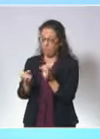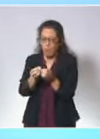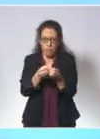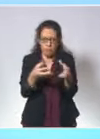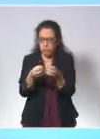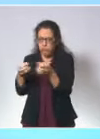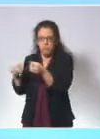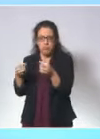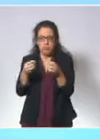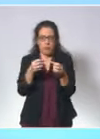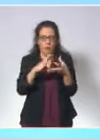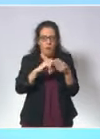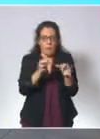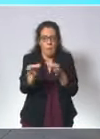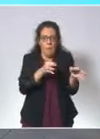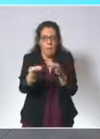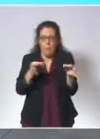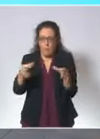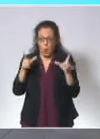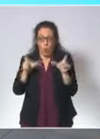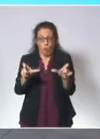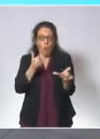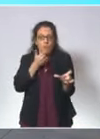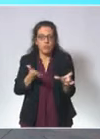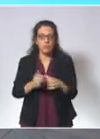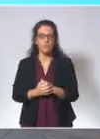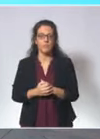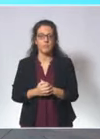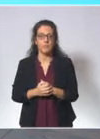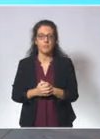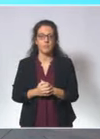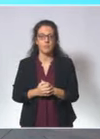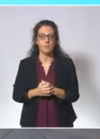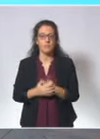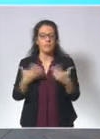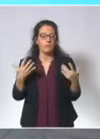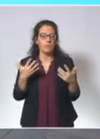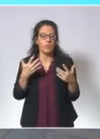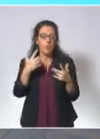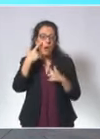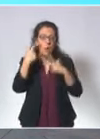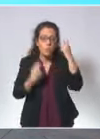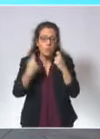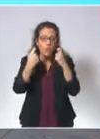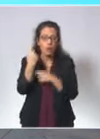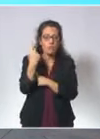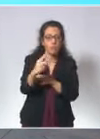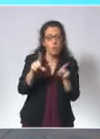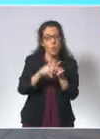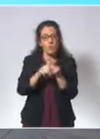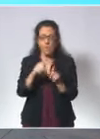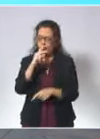incontrôlables de diffusion virale. Nous faisons confiance à la prudence et à l'esprit de